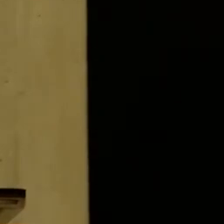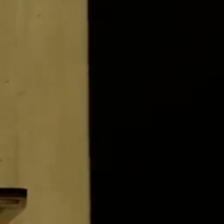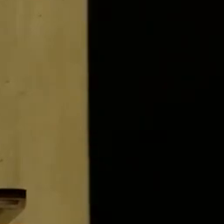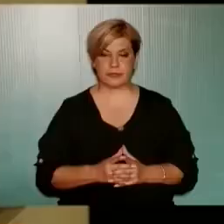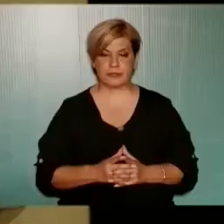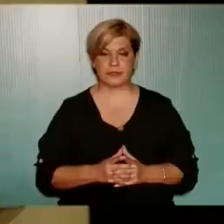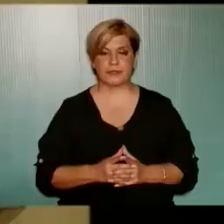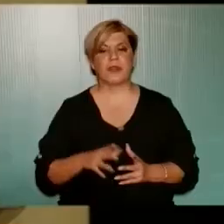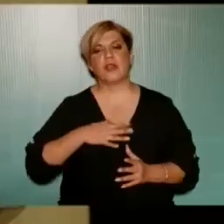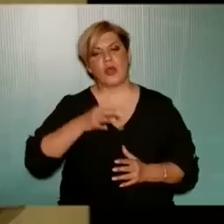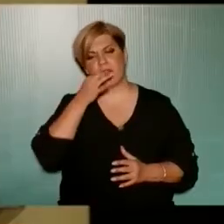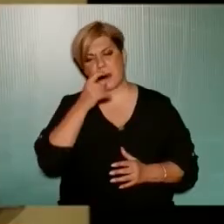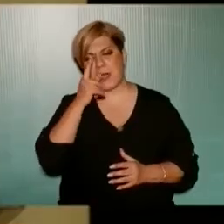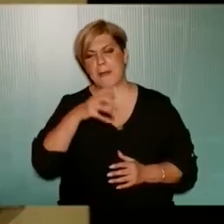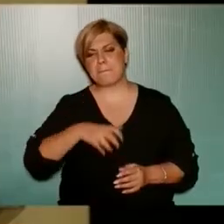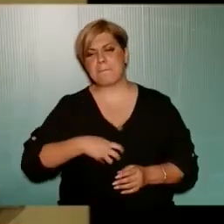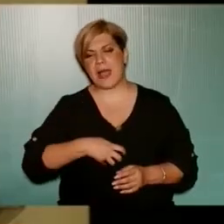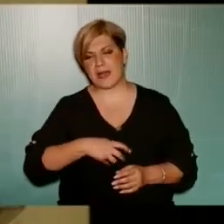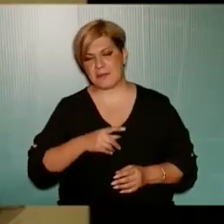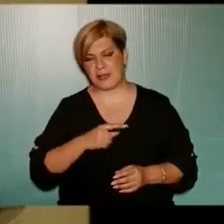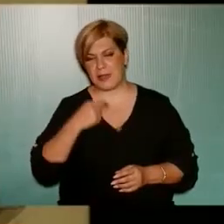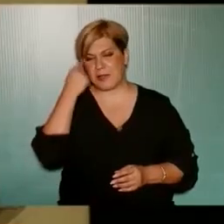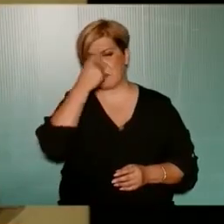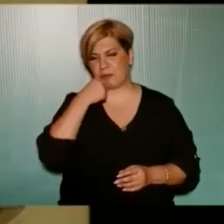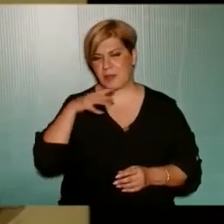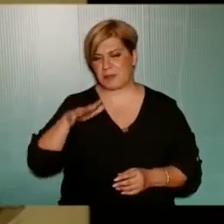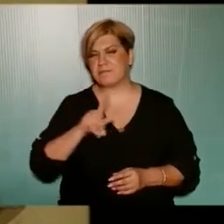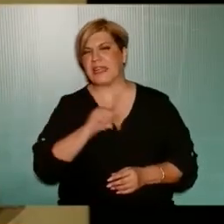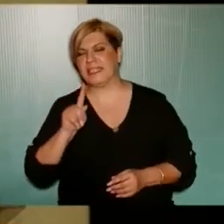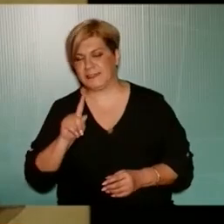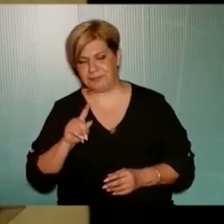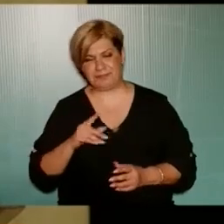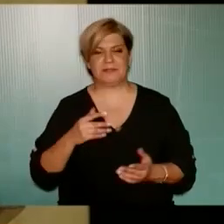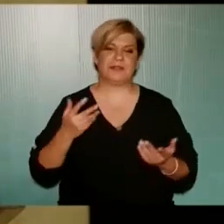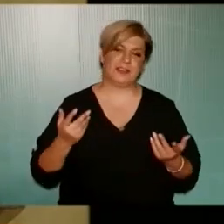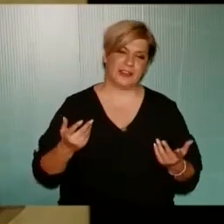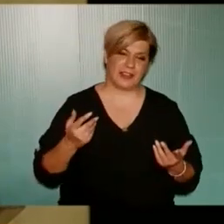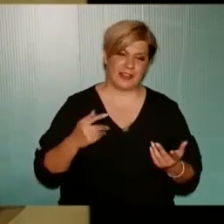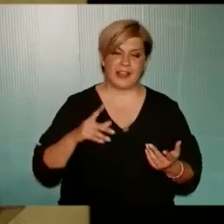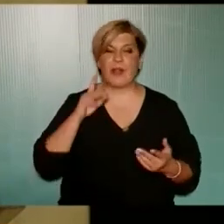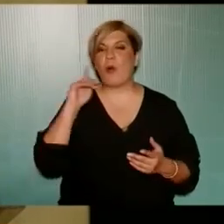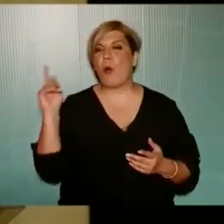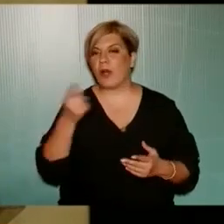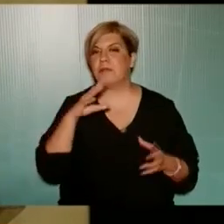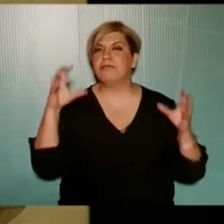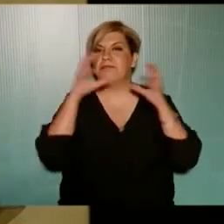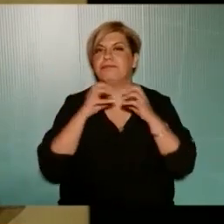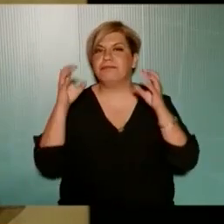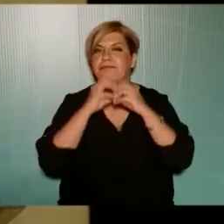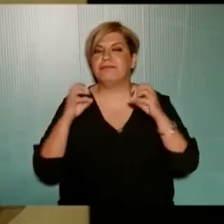Τώρα θα έλεγα μια παροιμία, αλλά μπορεί να με κατηγορήσουν για προσωπική επίθεση. Πάντως μαλών σε ξένο αχιρώνα όλοι αυτοί.